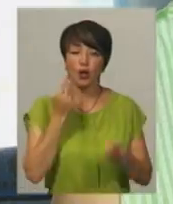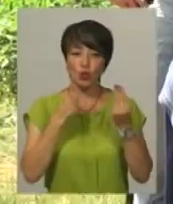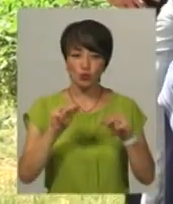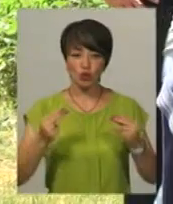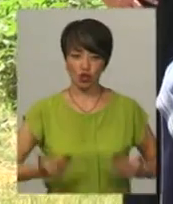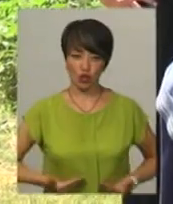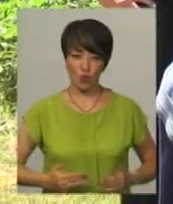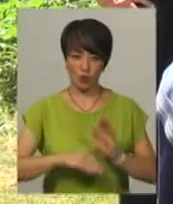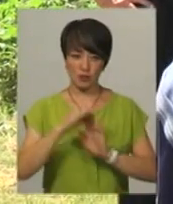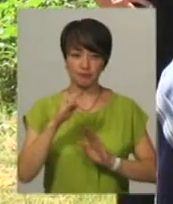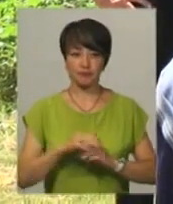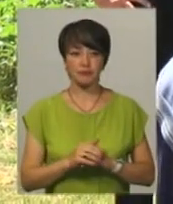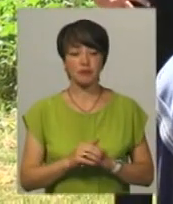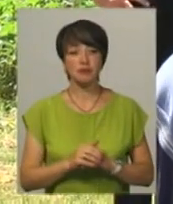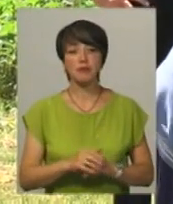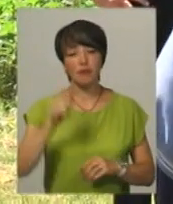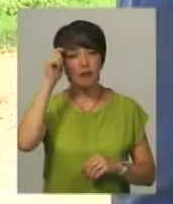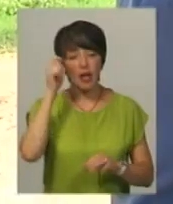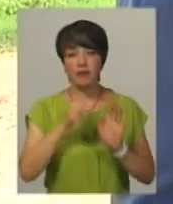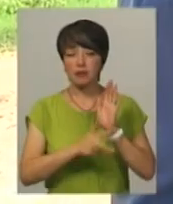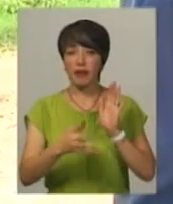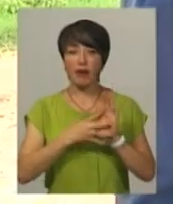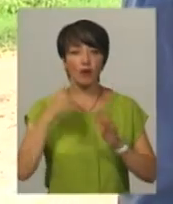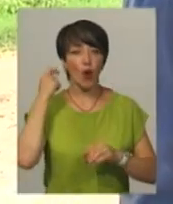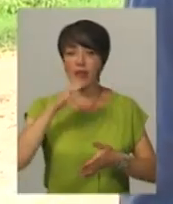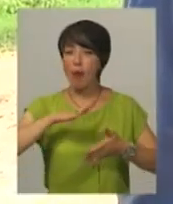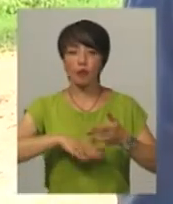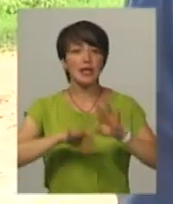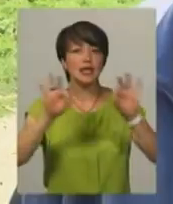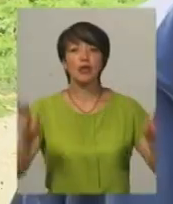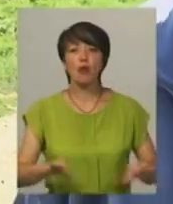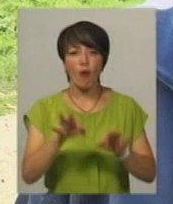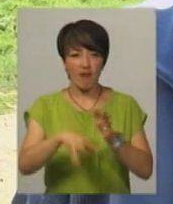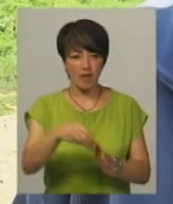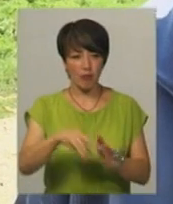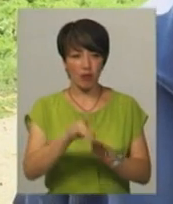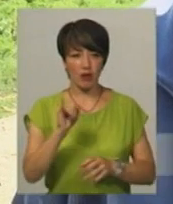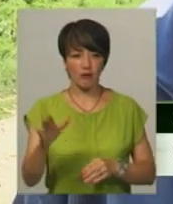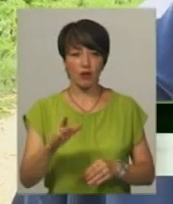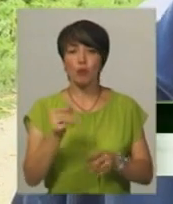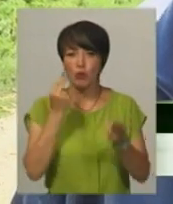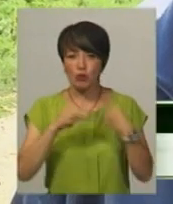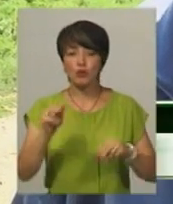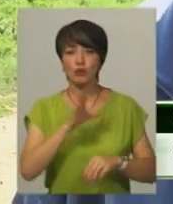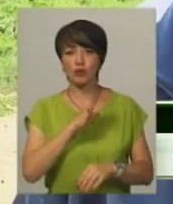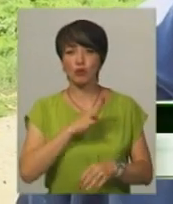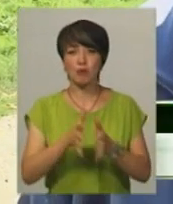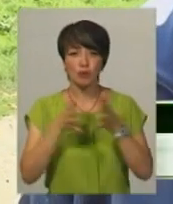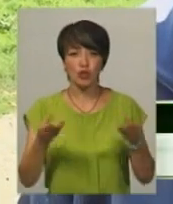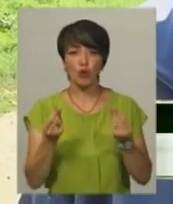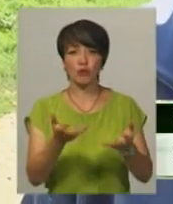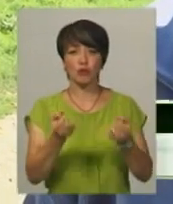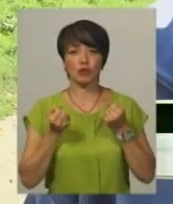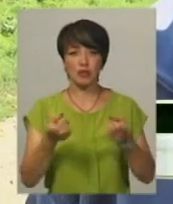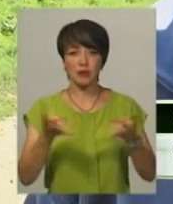жилося. Станіслав Красний за свої 89 років не пропустив жодні вибори. Щоб було краще, щоб було більше грошей